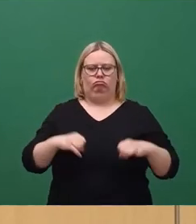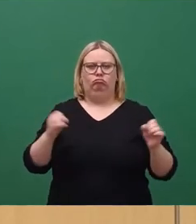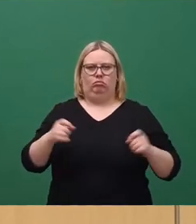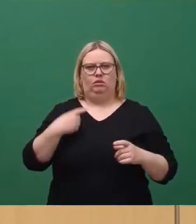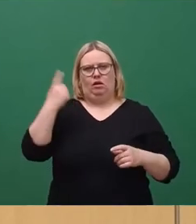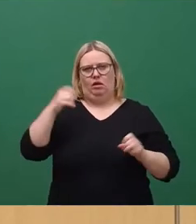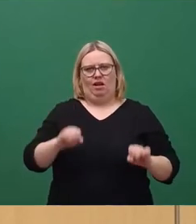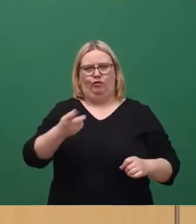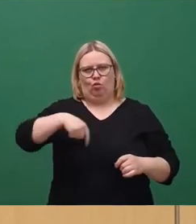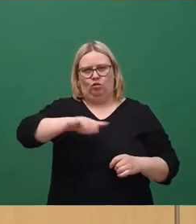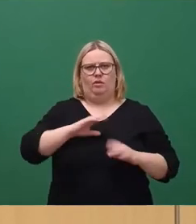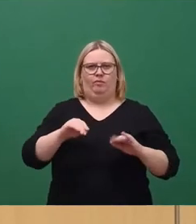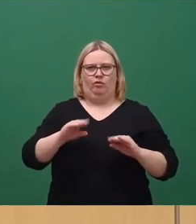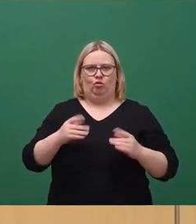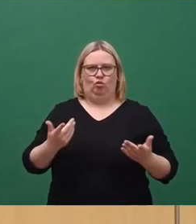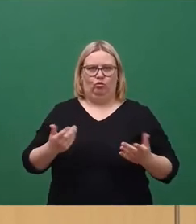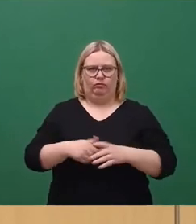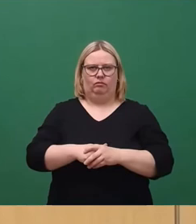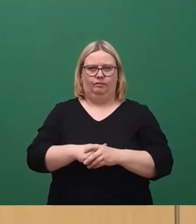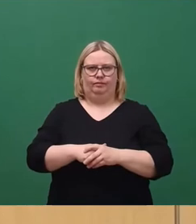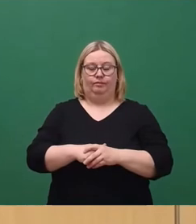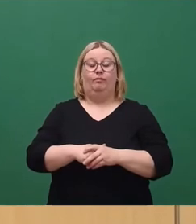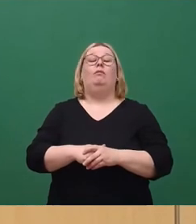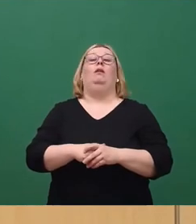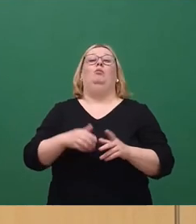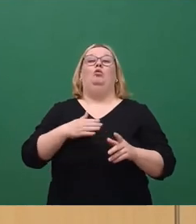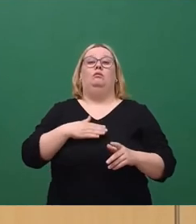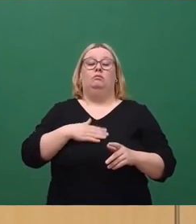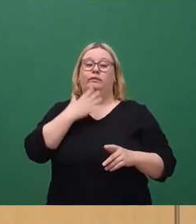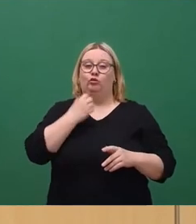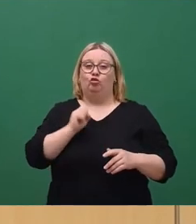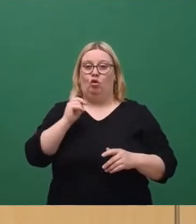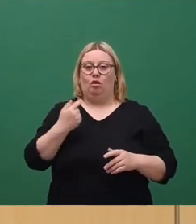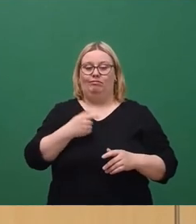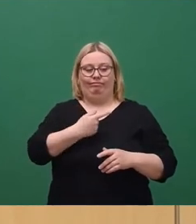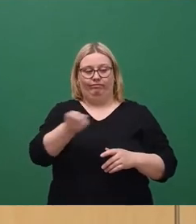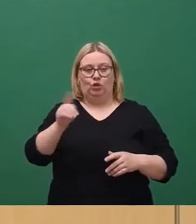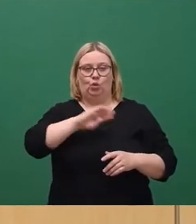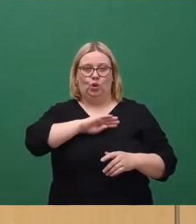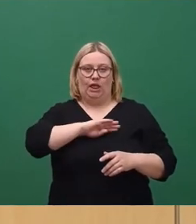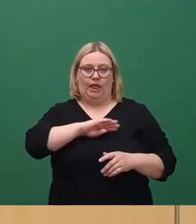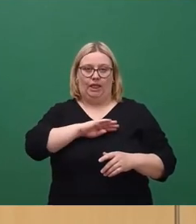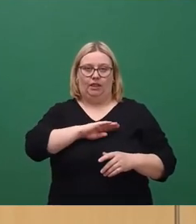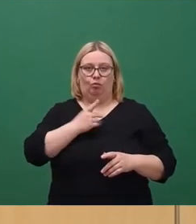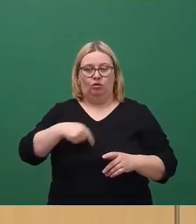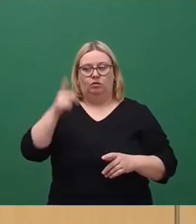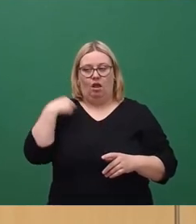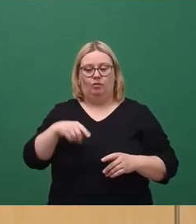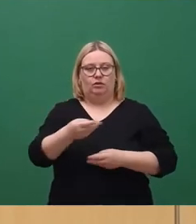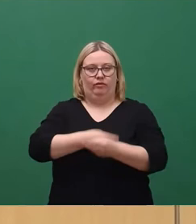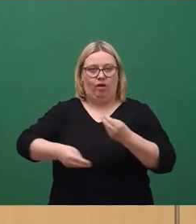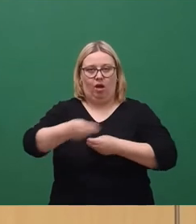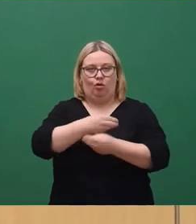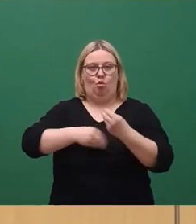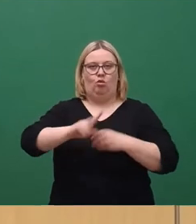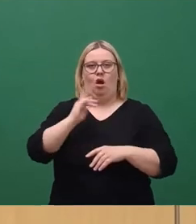unserem Verwendungsvorschlag. Am Ende meiner Ausführung möchte ich allen Kolleginnen und Kollegen, die sich in den Verhandlungen, aber auch in den